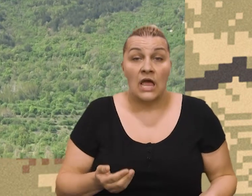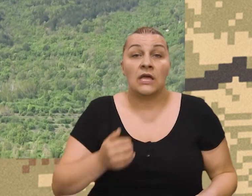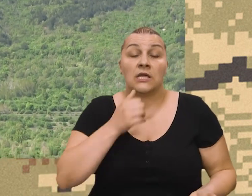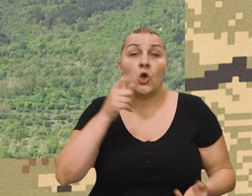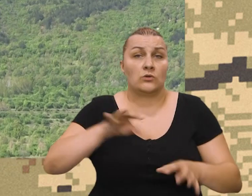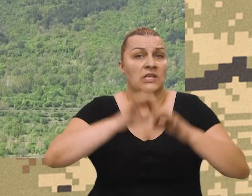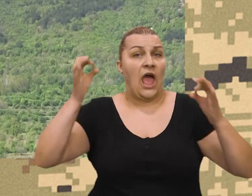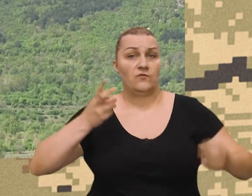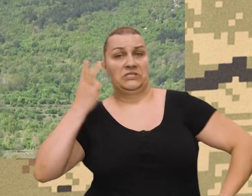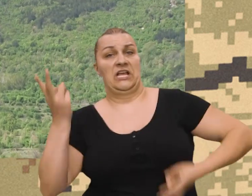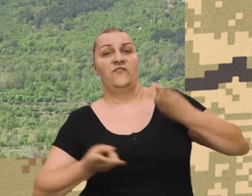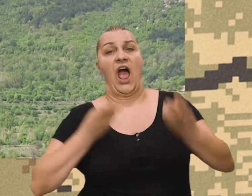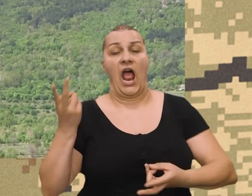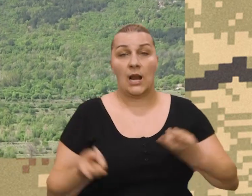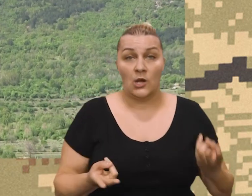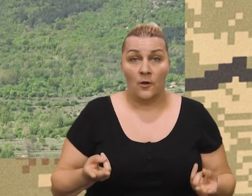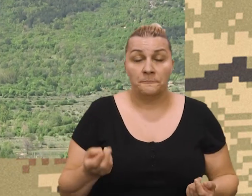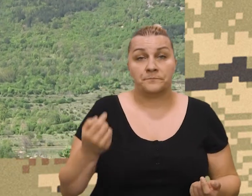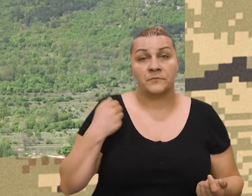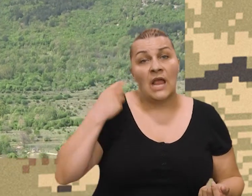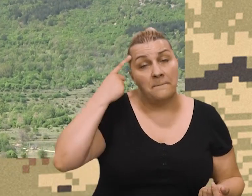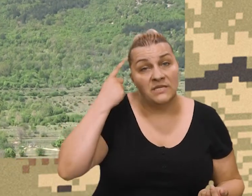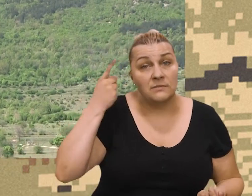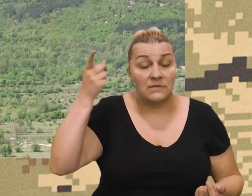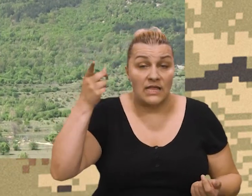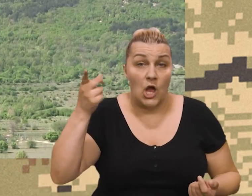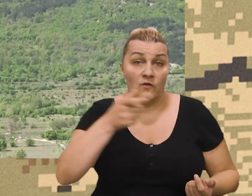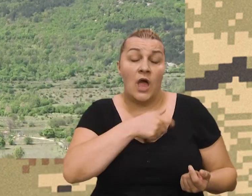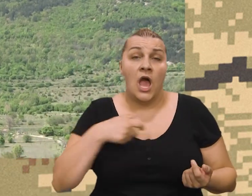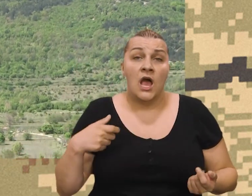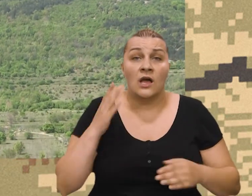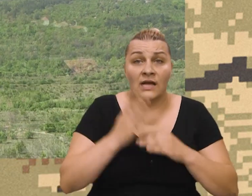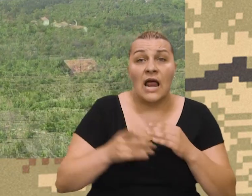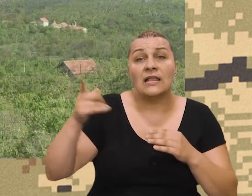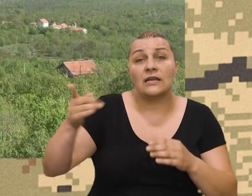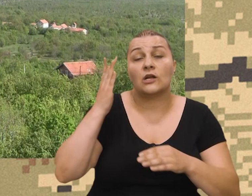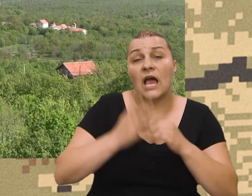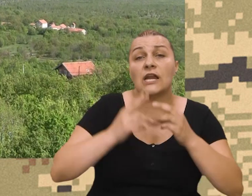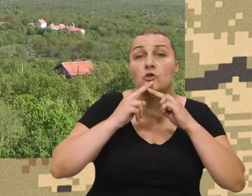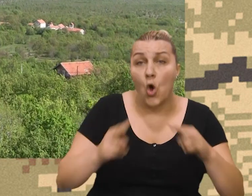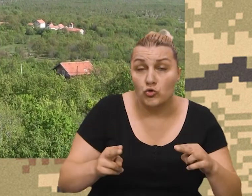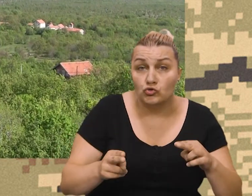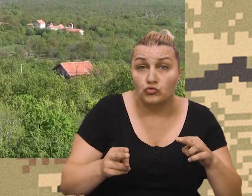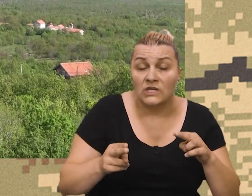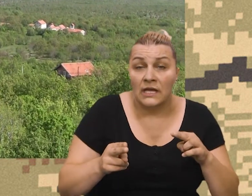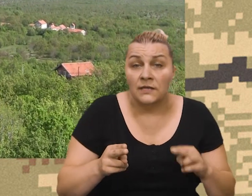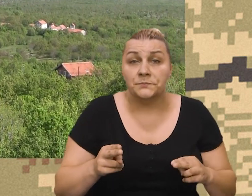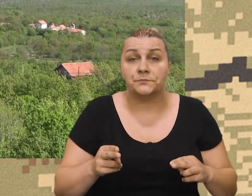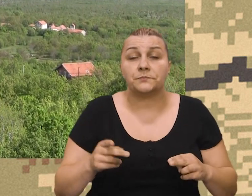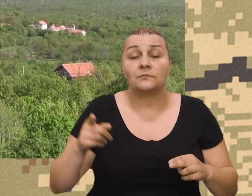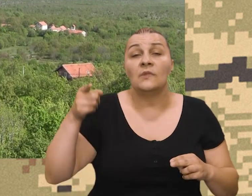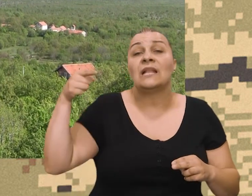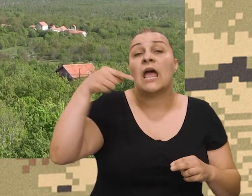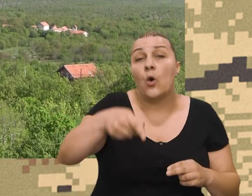i on se javno i hvalio na račun toga Kijeva. Mislim da mu je i krimen u njegove konačnoj presudi, losudi pred Haškim sudom, da